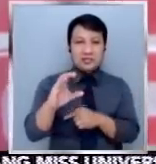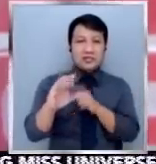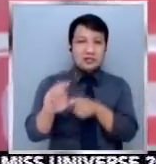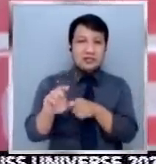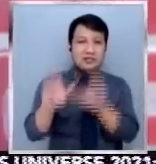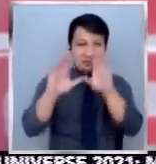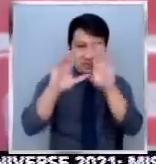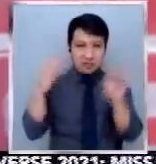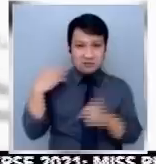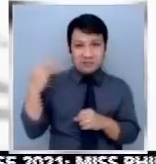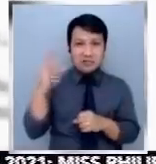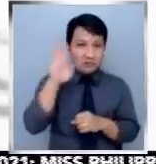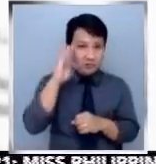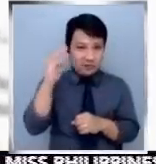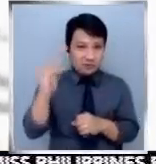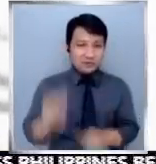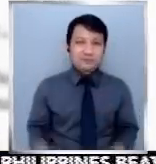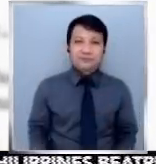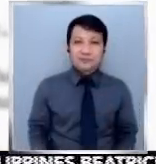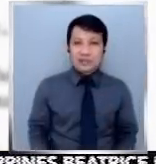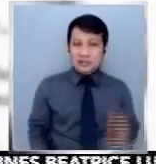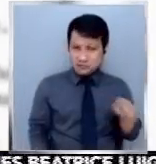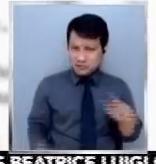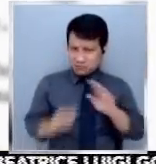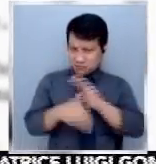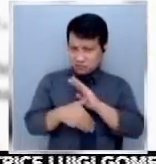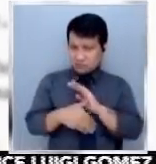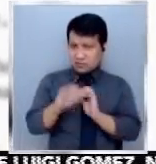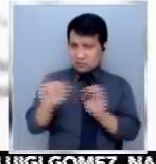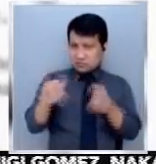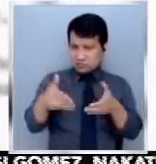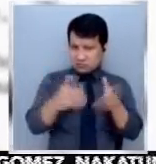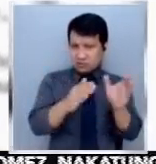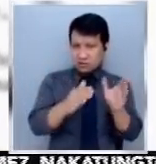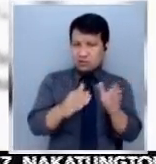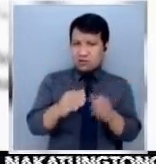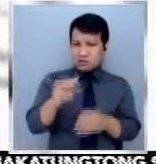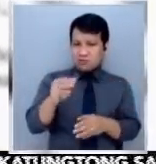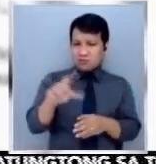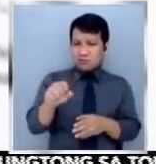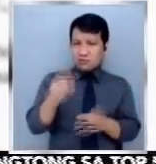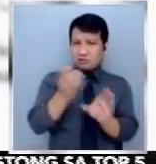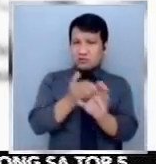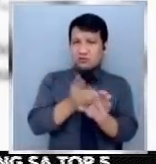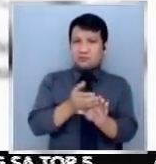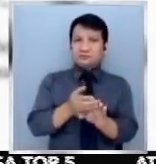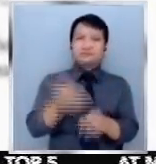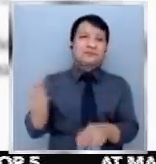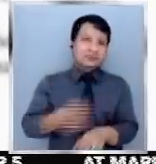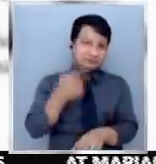Aspirant Bongbong Marcos. Sabi ng Comelec, kung papayagan nila ang mga motion for intervention, matatagalan ang